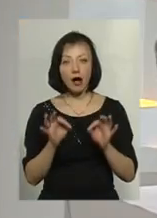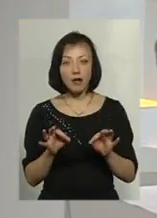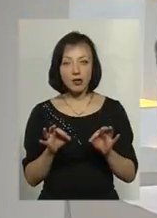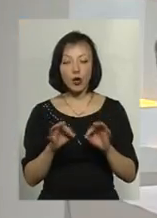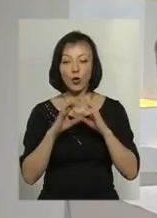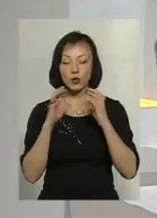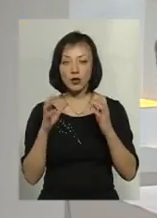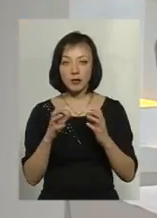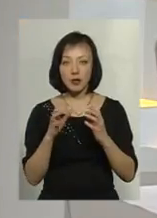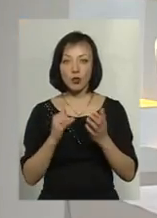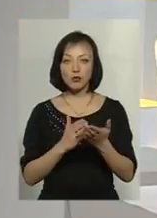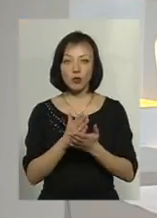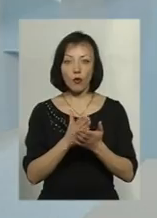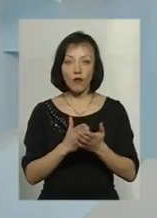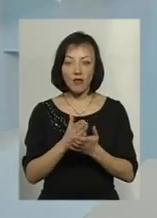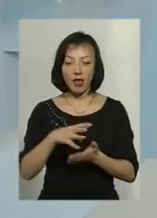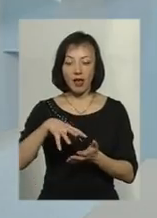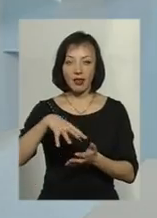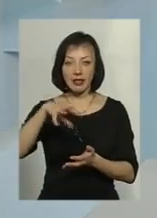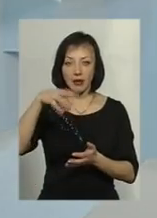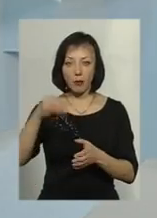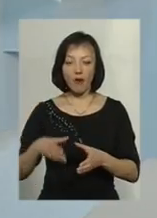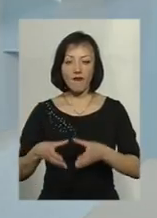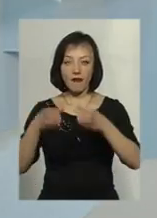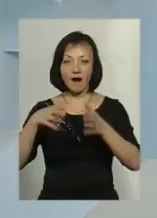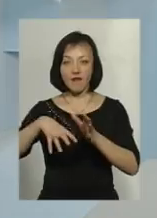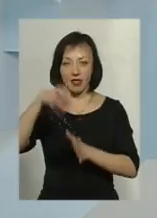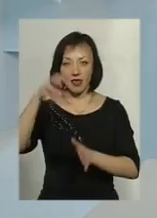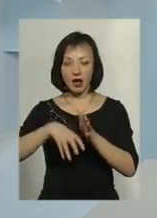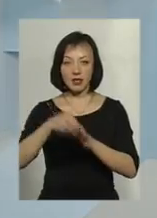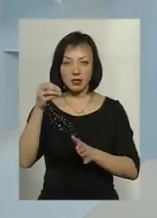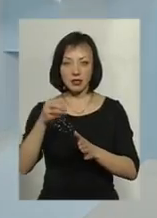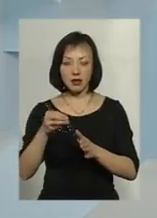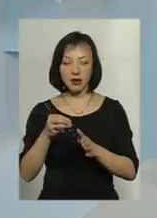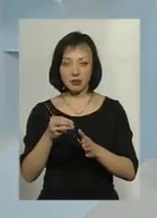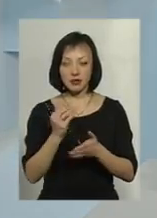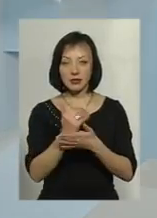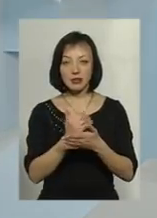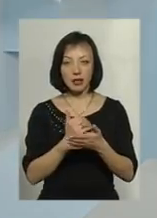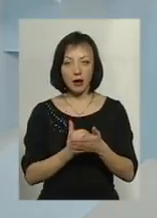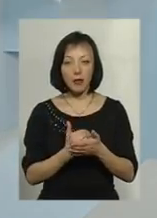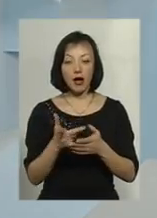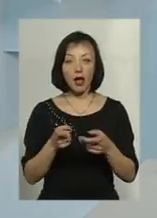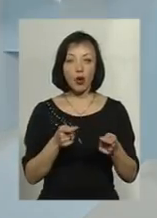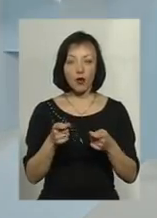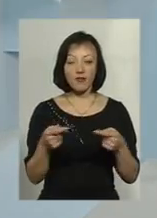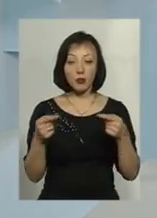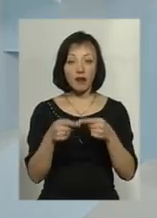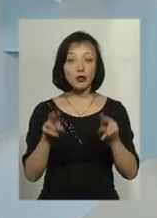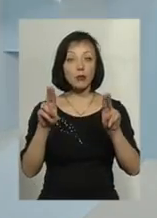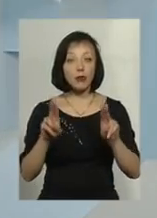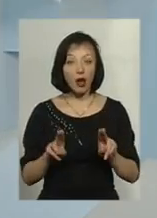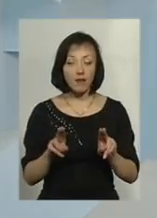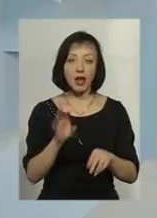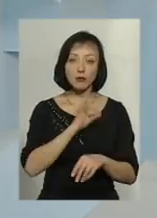обслуговування димовентиляційних каналів. Відповідно з правилами безпеки систем газопостачання, які регулюють порядок